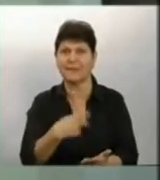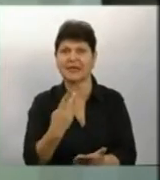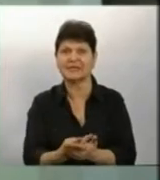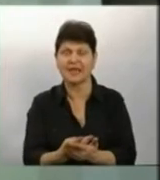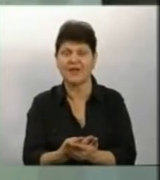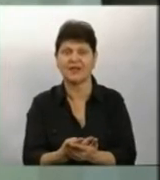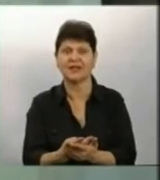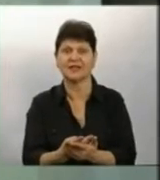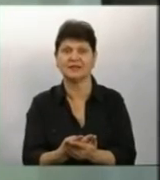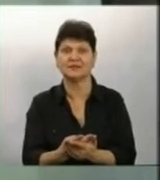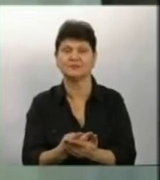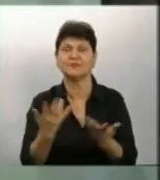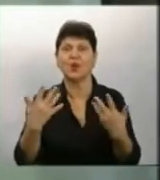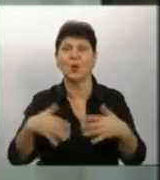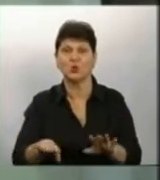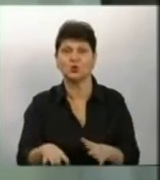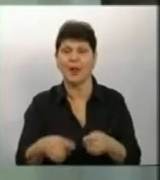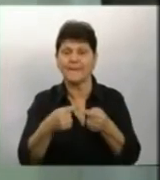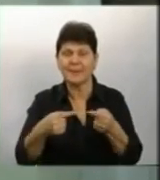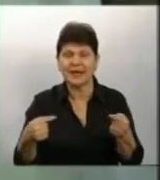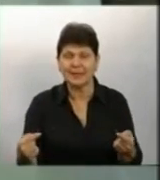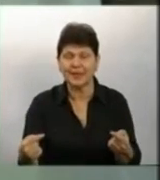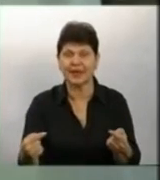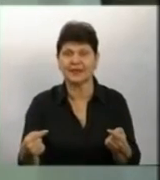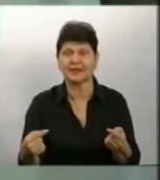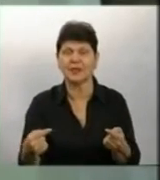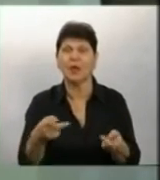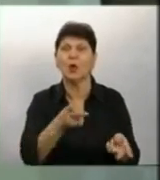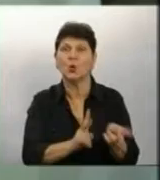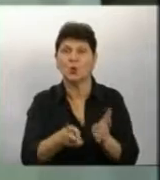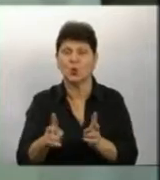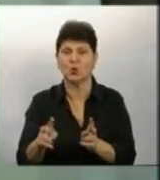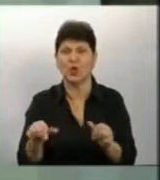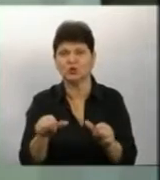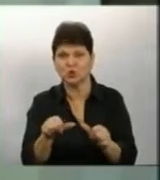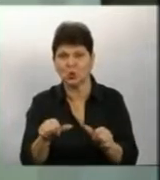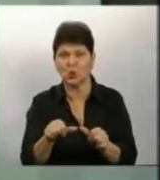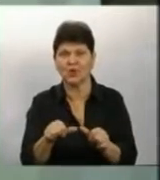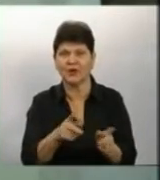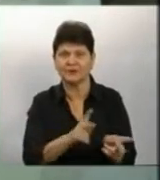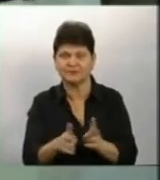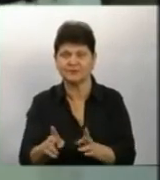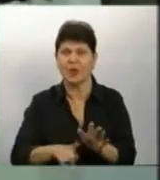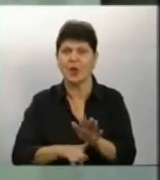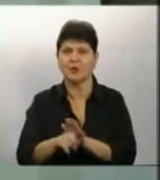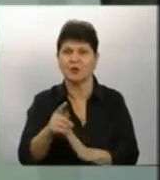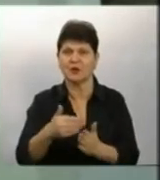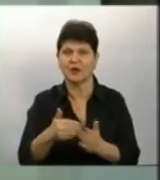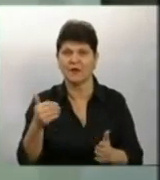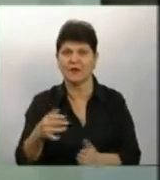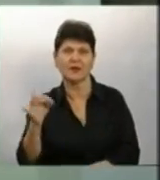вже предмети Саме кухонні, столові, починаючи від